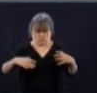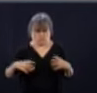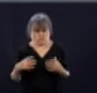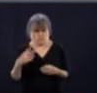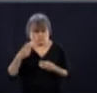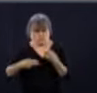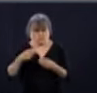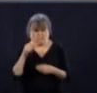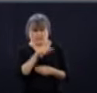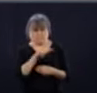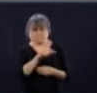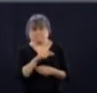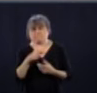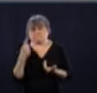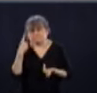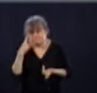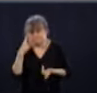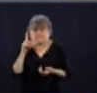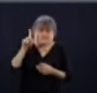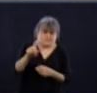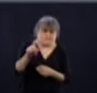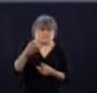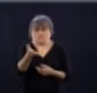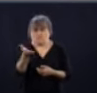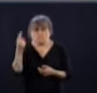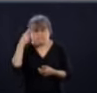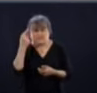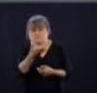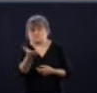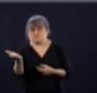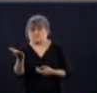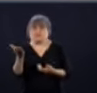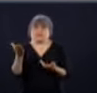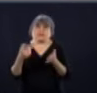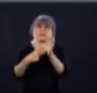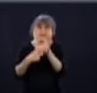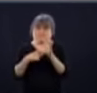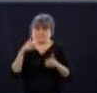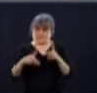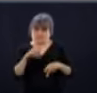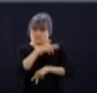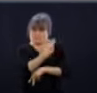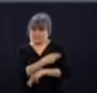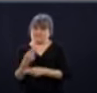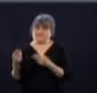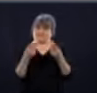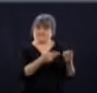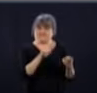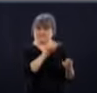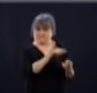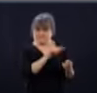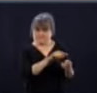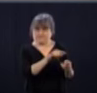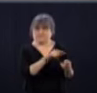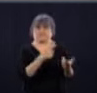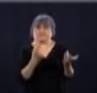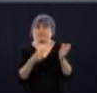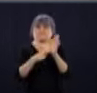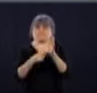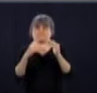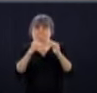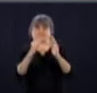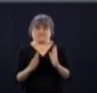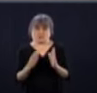est-ce que vous avez songé à prendre des gens qui sont actuellement hospitalisés dans, par exemple, le centre Maisonneuve